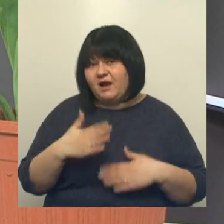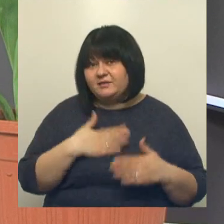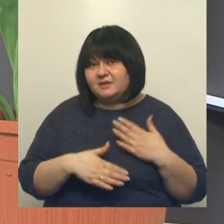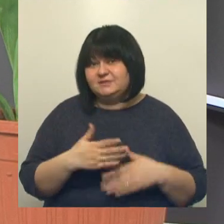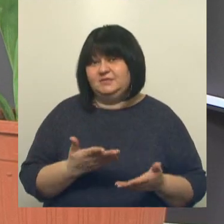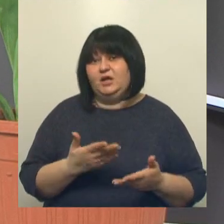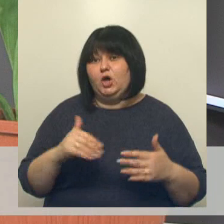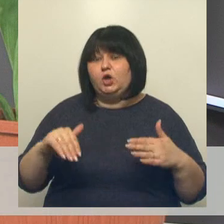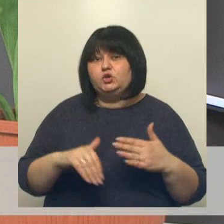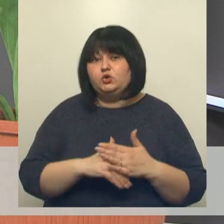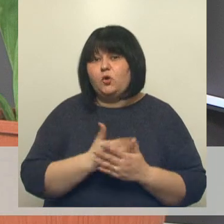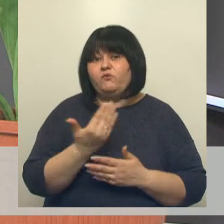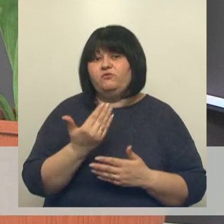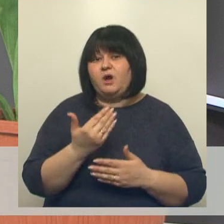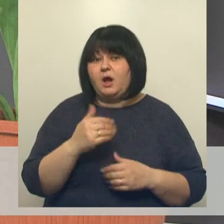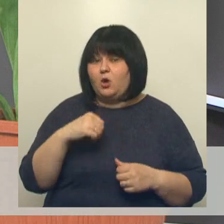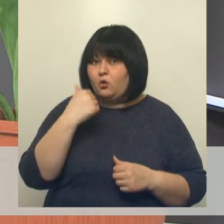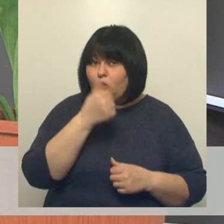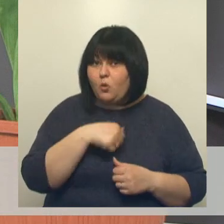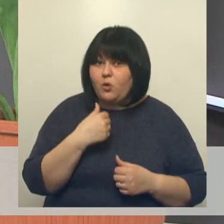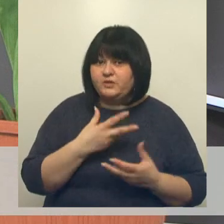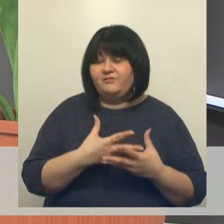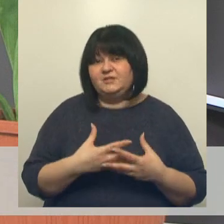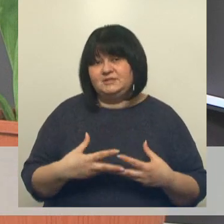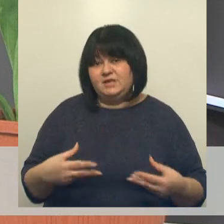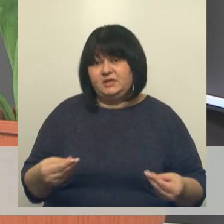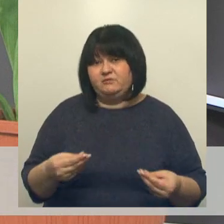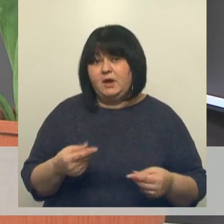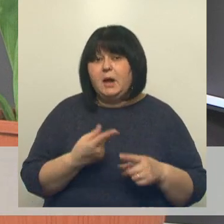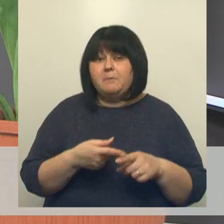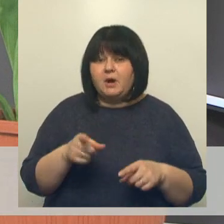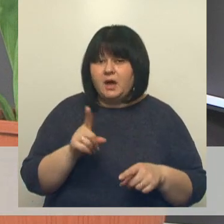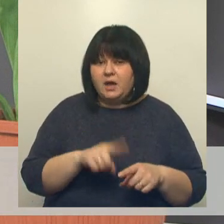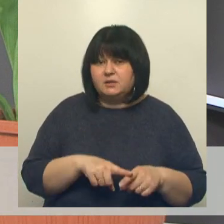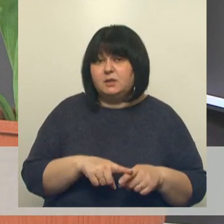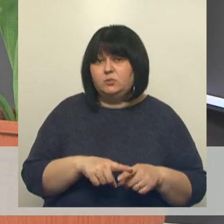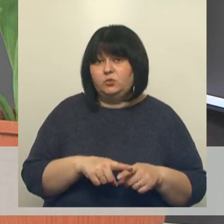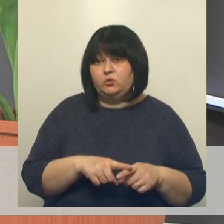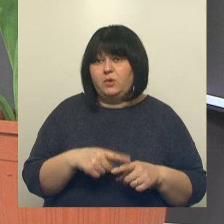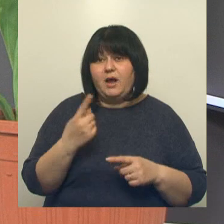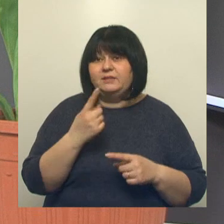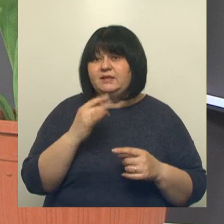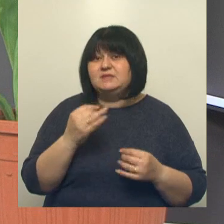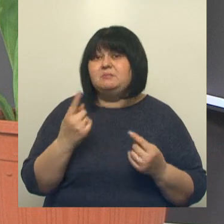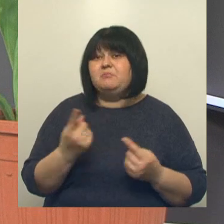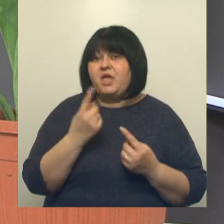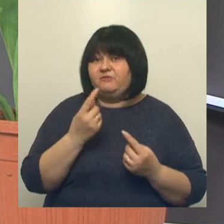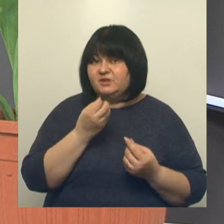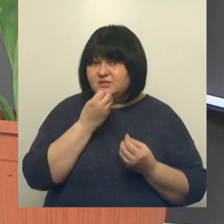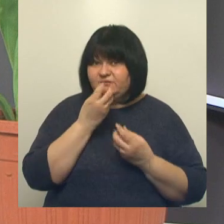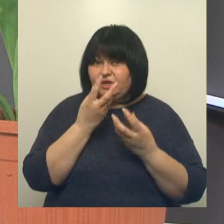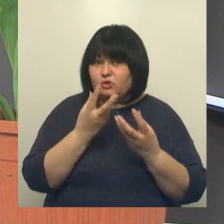нового года весеннего. Поэтому одни из первых цветов,